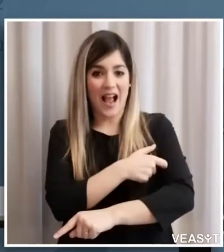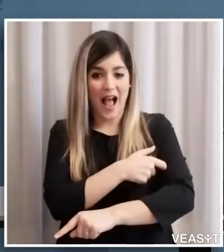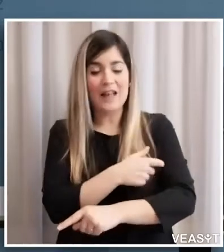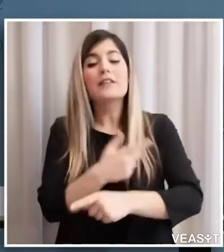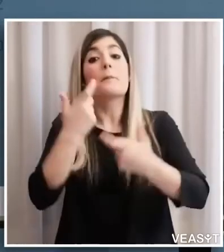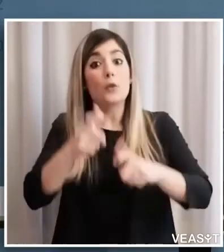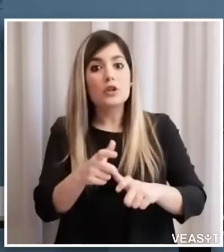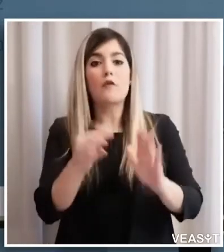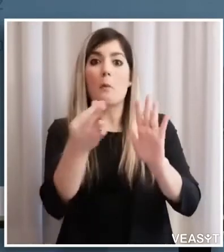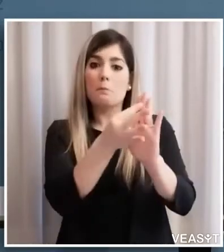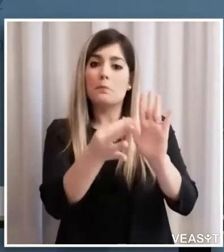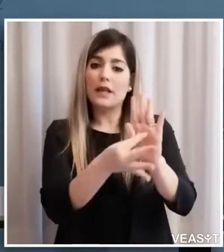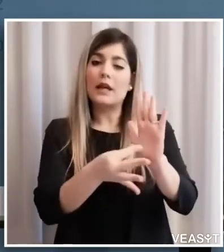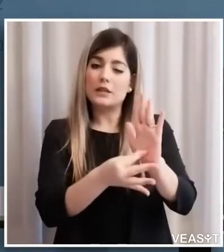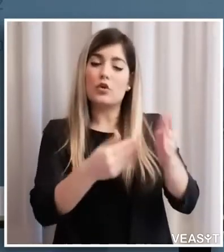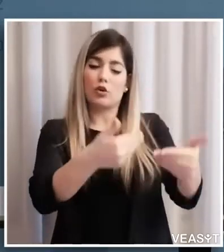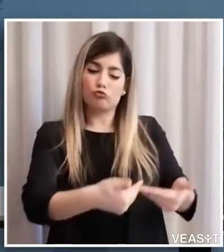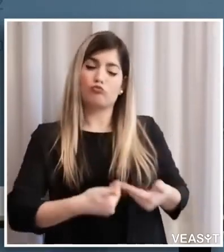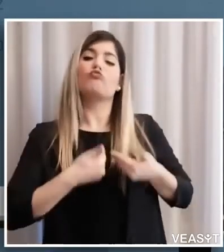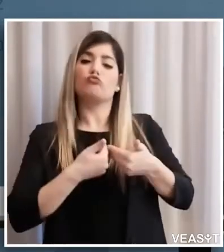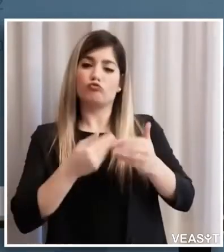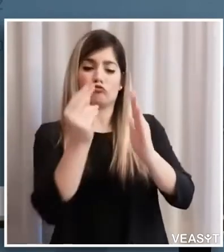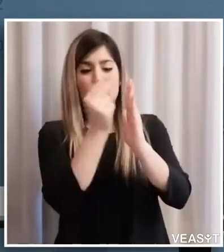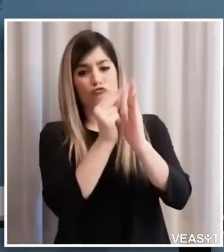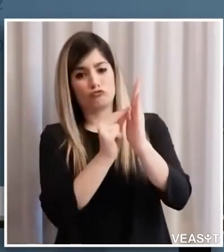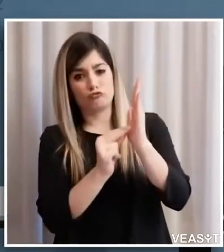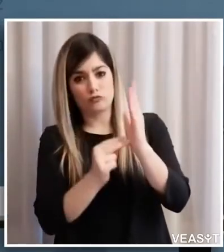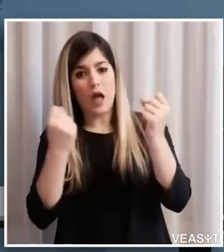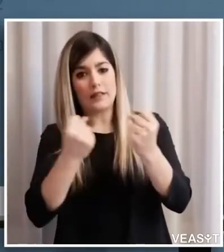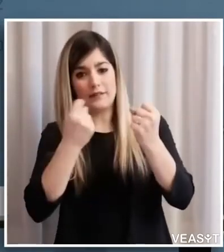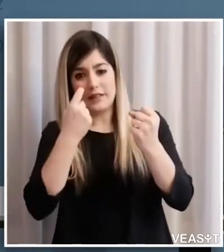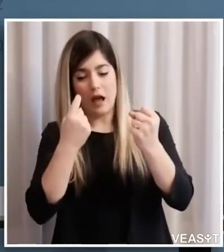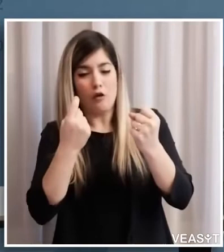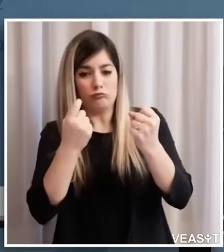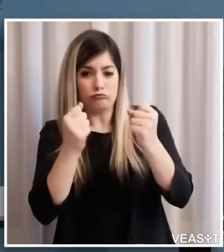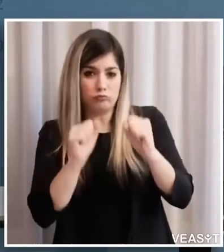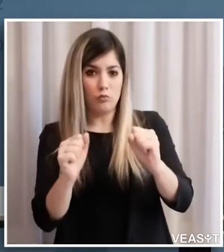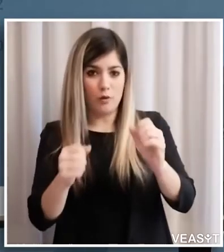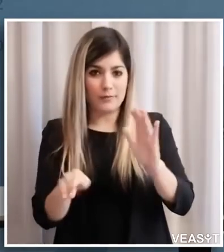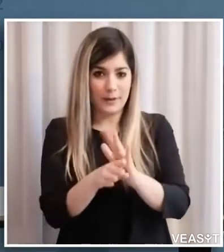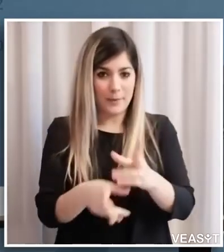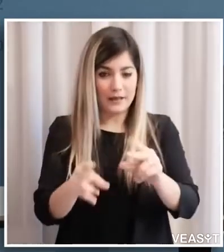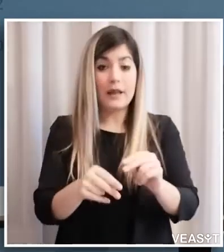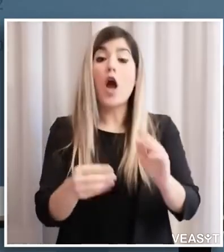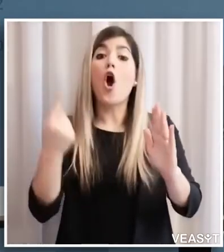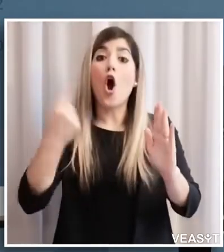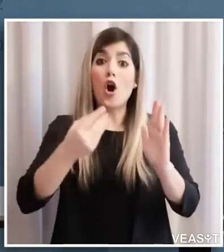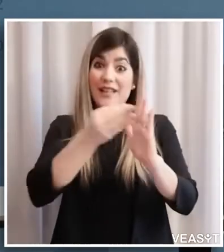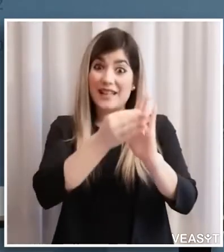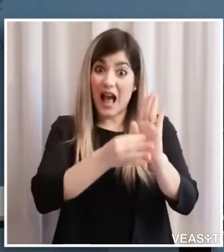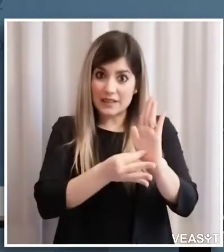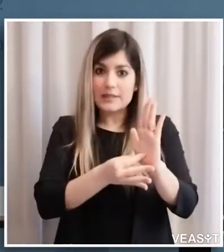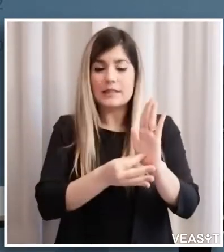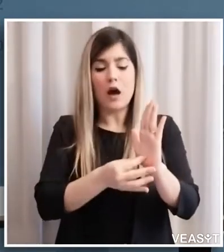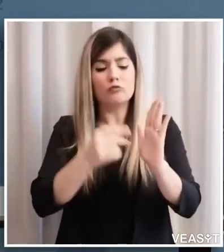indicazioni come possiamo svolgere queste attività e nell'ordinanza facciamo proprio riferimento a questo. Questo vale sia per l